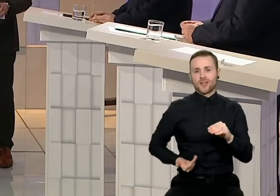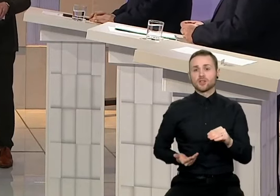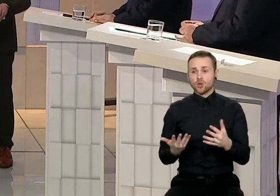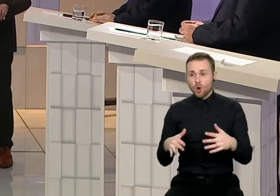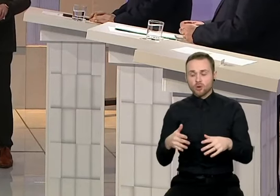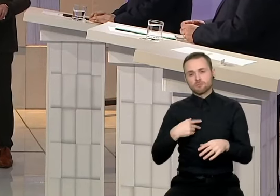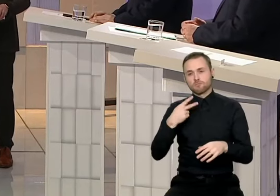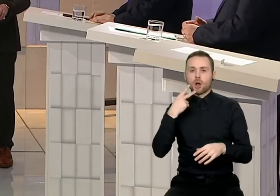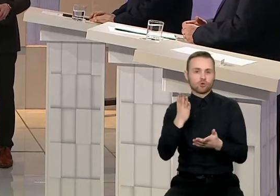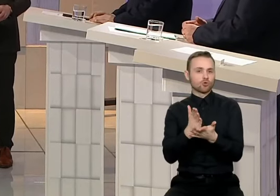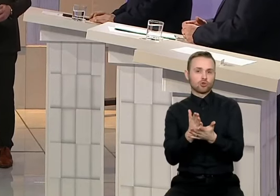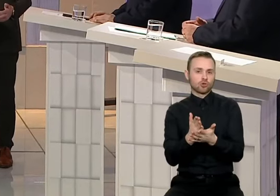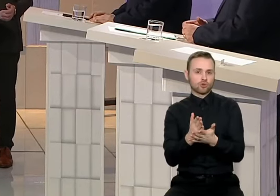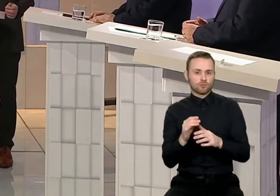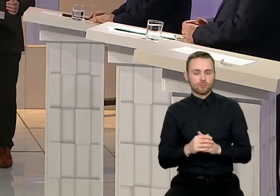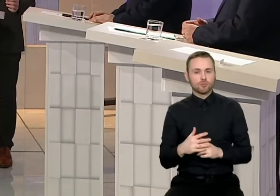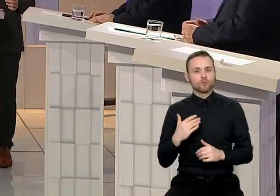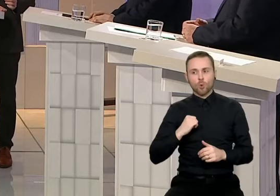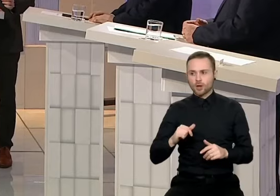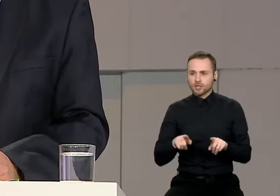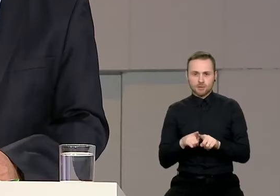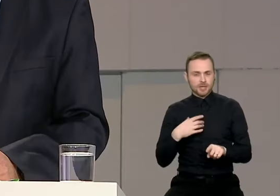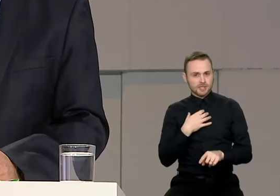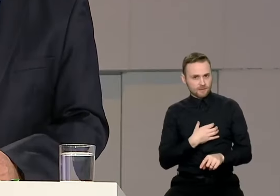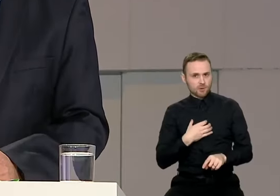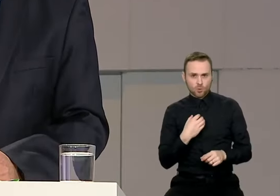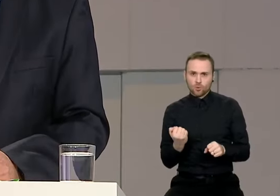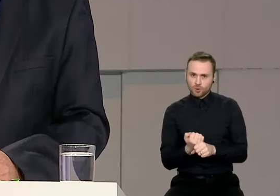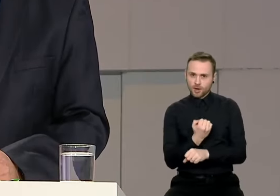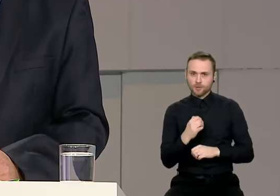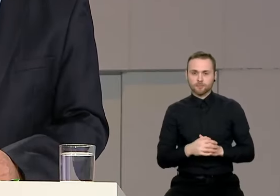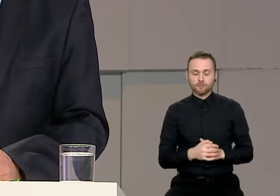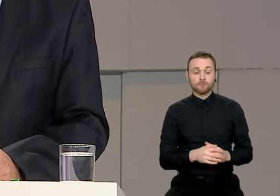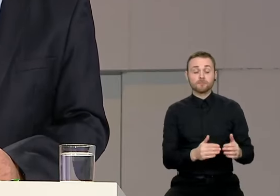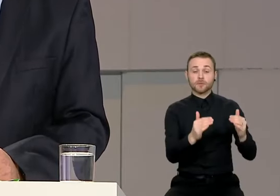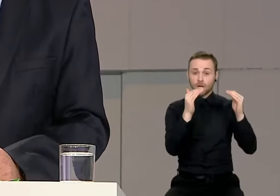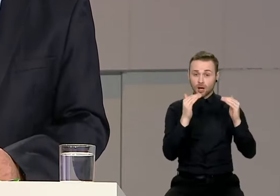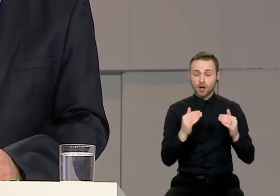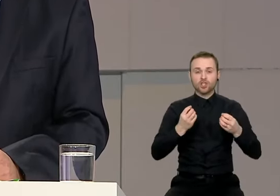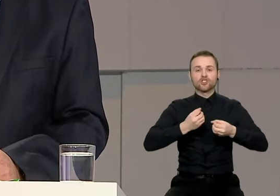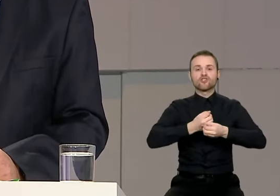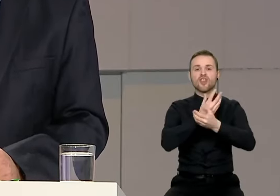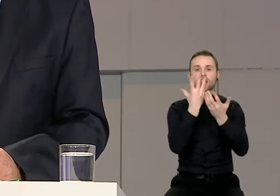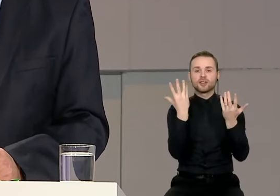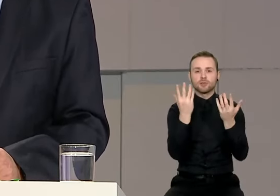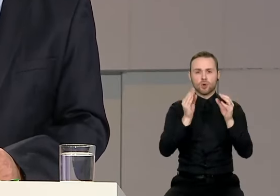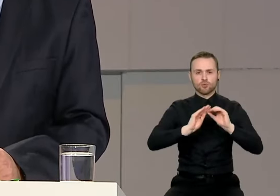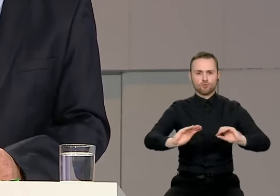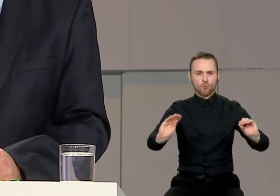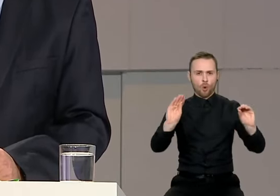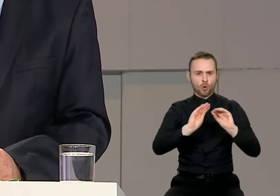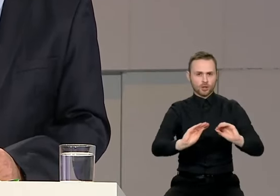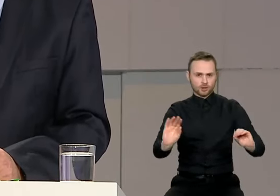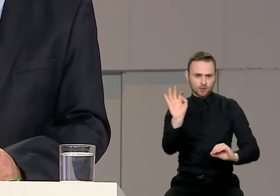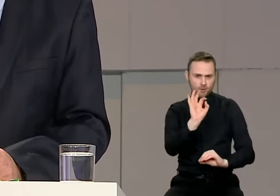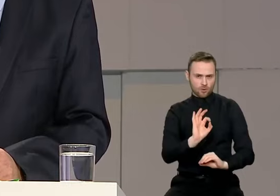romenė negali būti abejinga. Na ir vis dėlto švietimas yra vienas iš pagrindinių. Tai yra